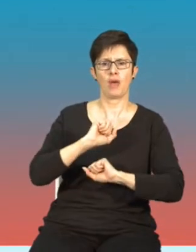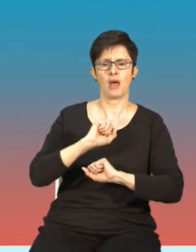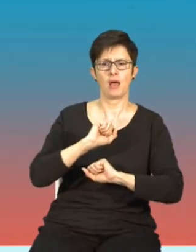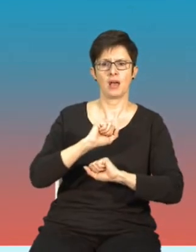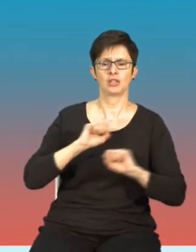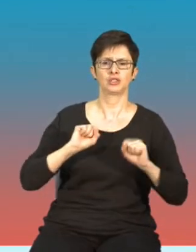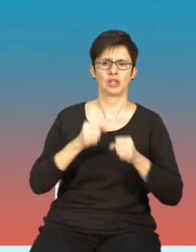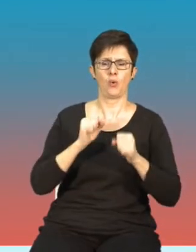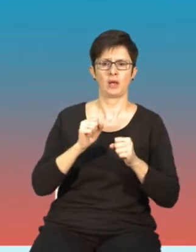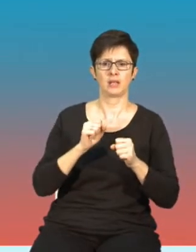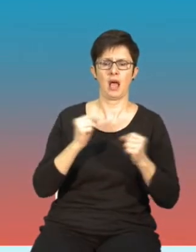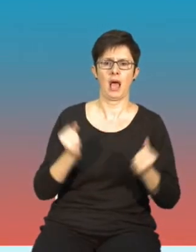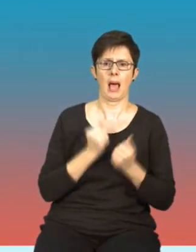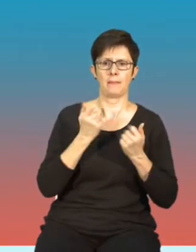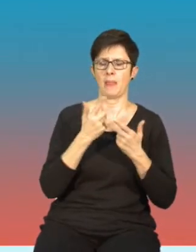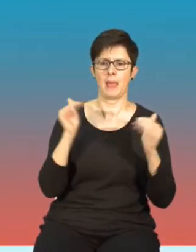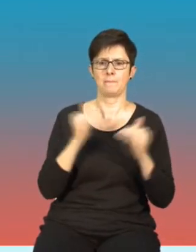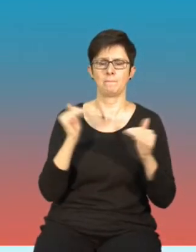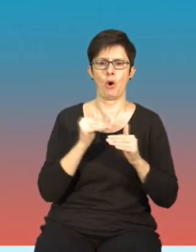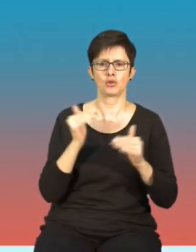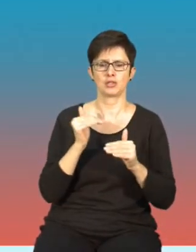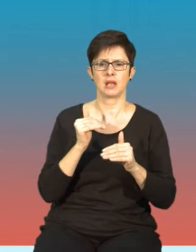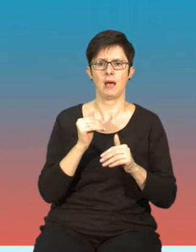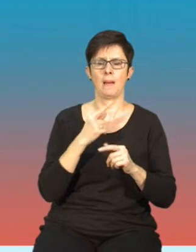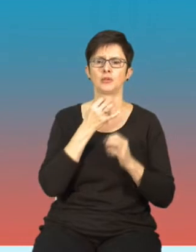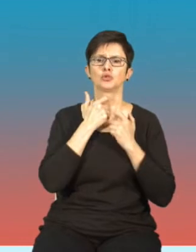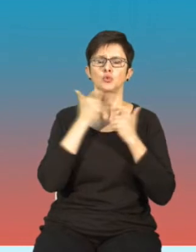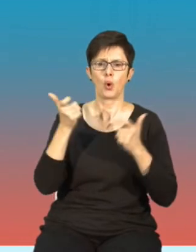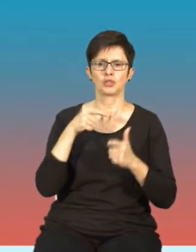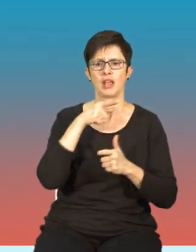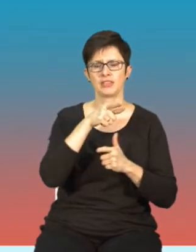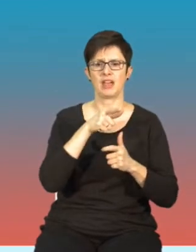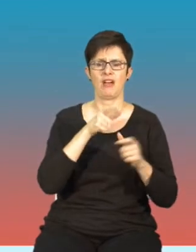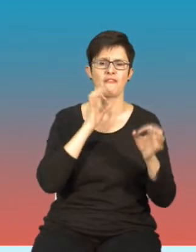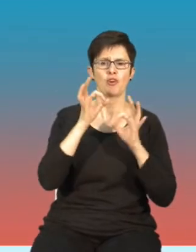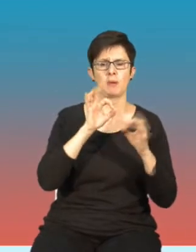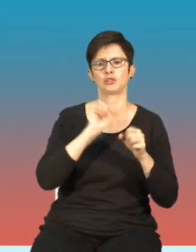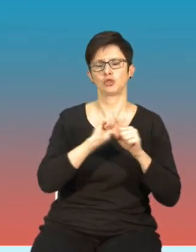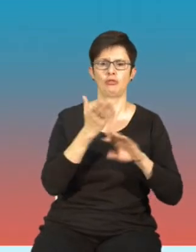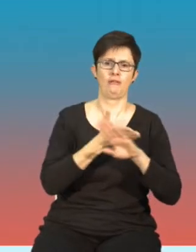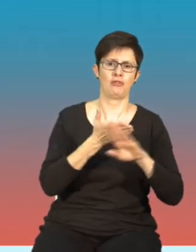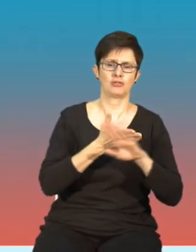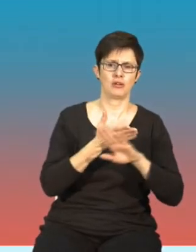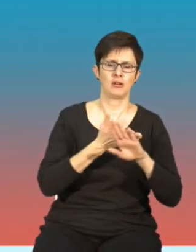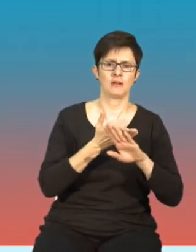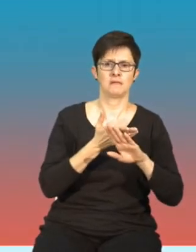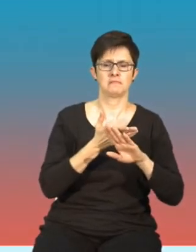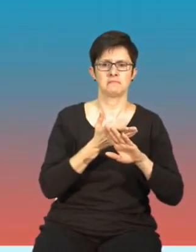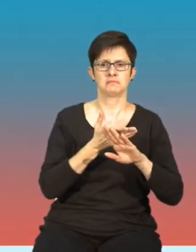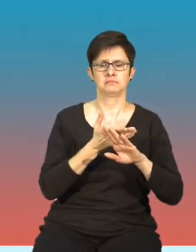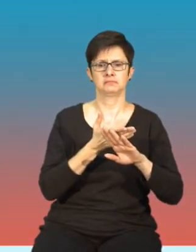działania, tak, żeby nie można było zarzucić, że są one, czy przyczyniają się nawet niebezpośrednio